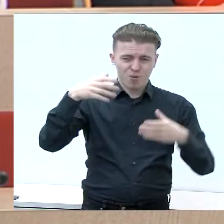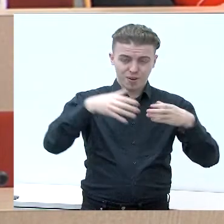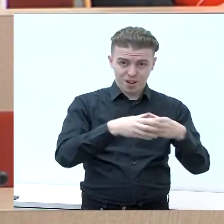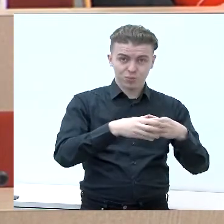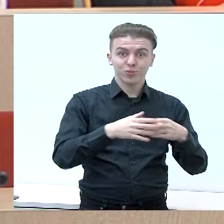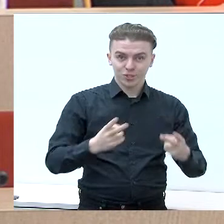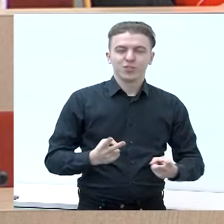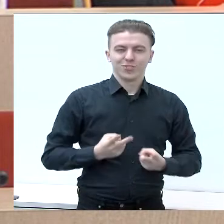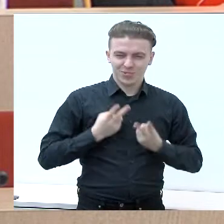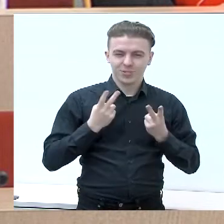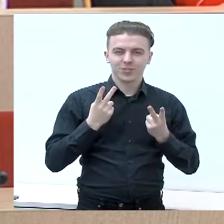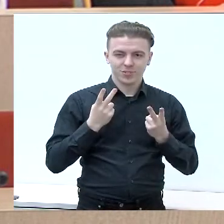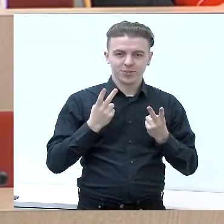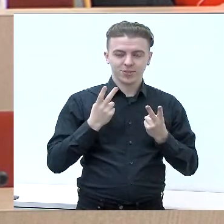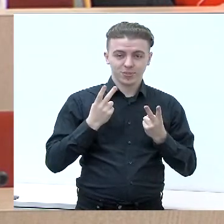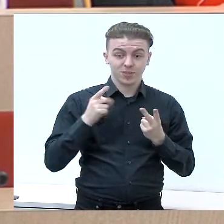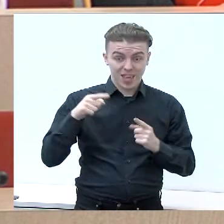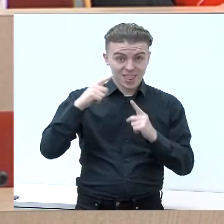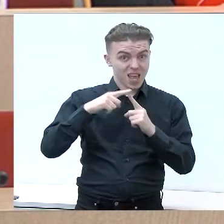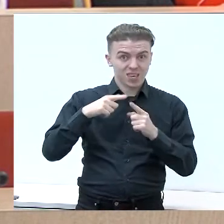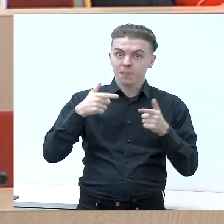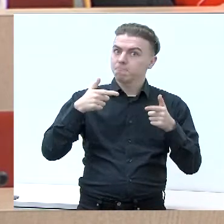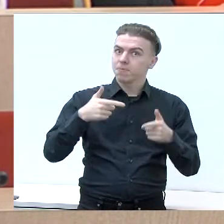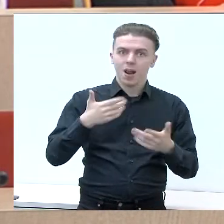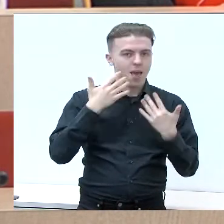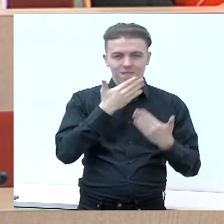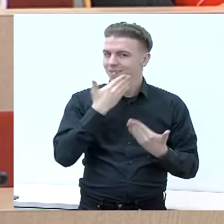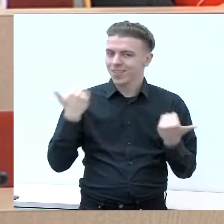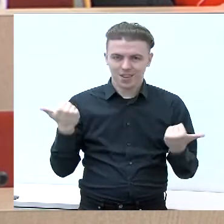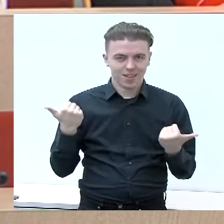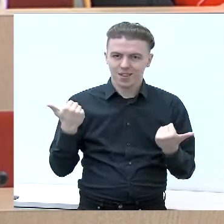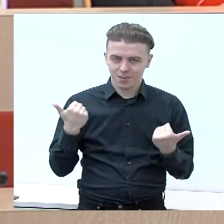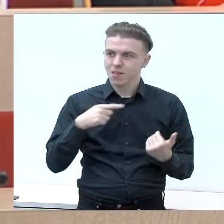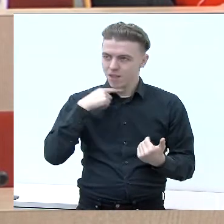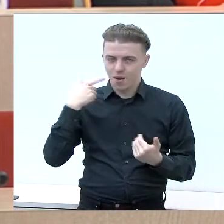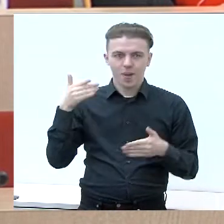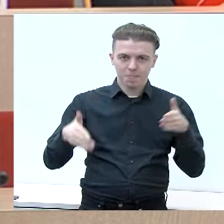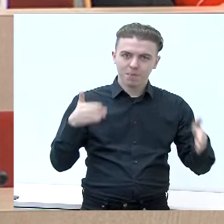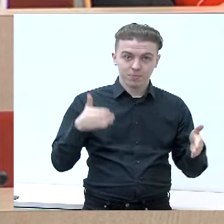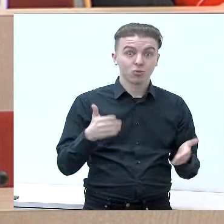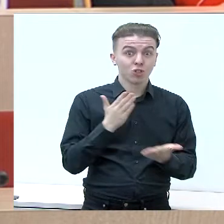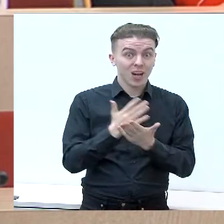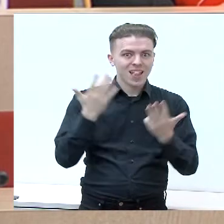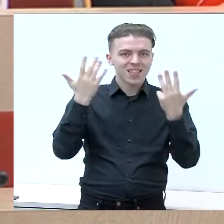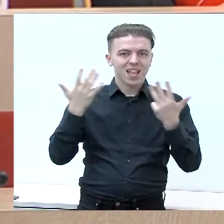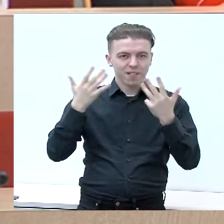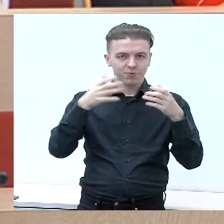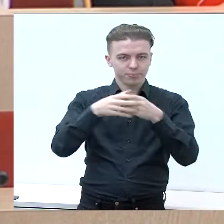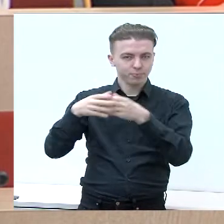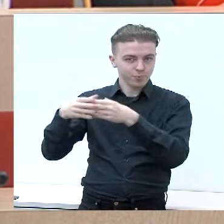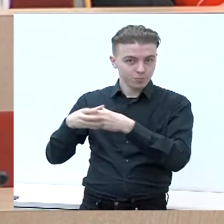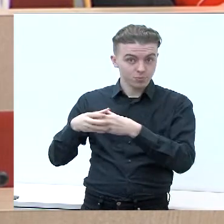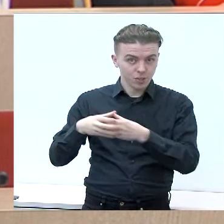Kalvarijos tarybą tikrai nelengva papulti. Šiandienai yra devyniai viena vieta. Tai džiugina, kad